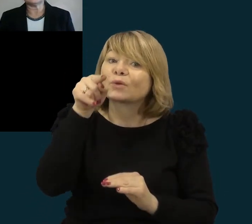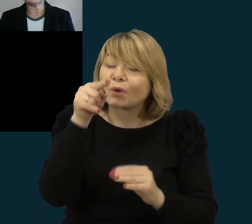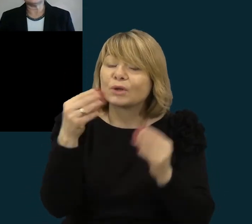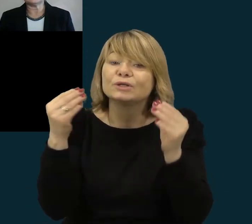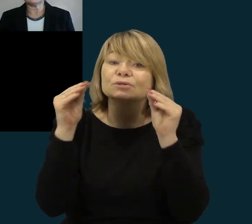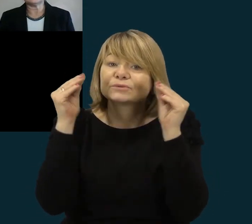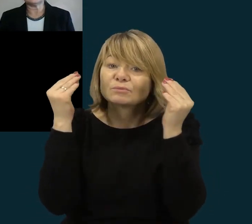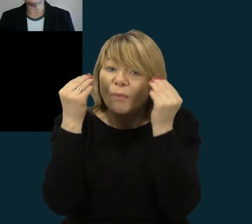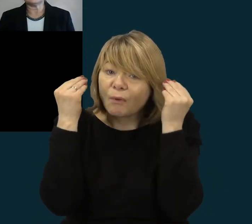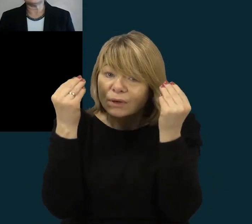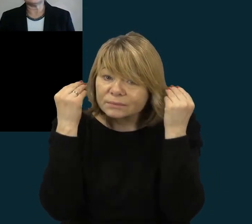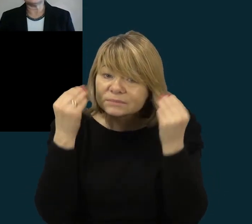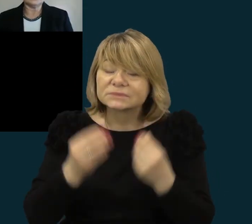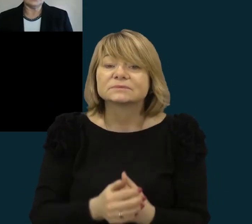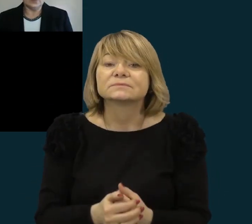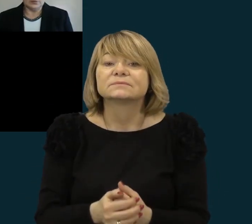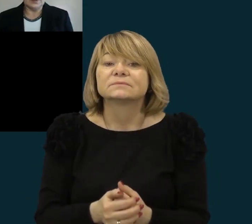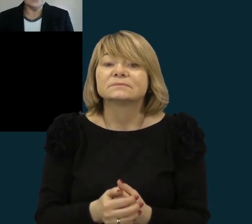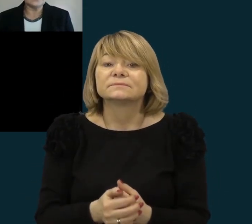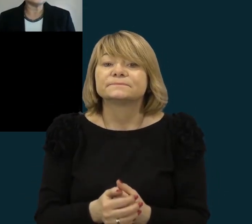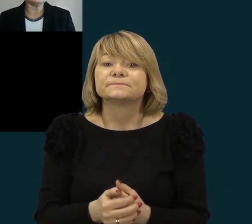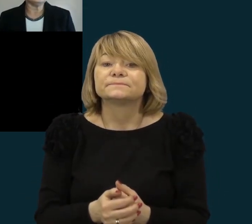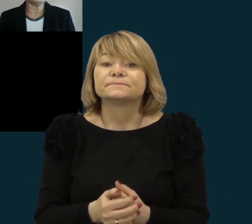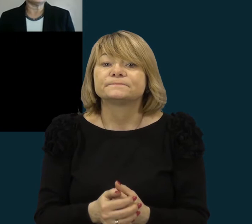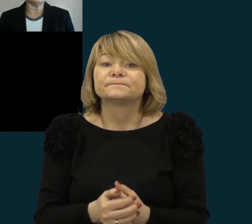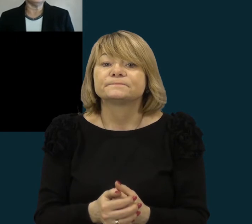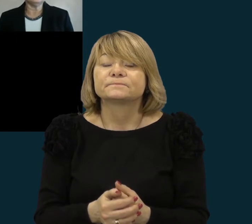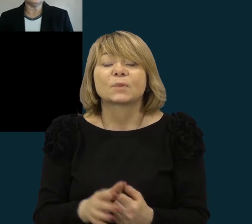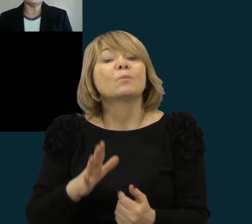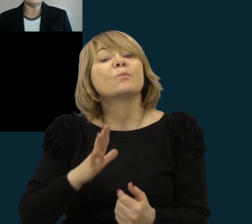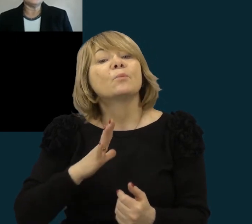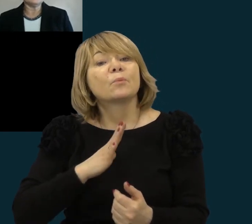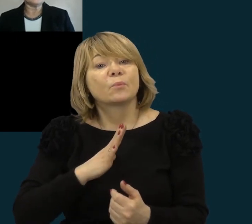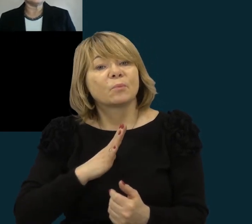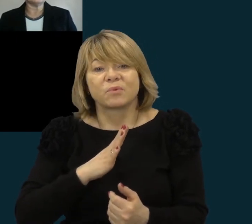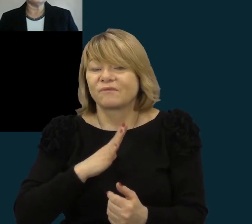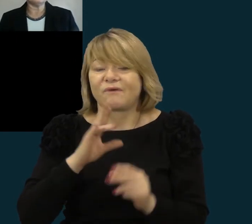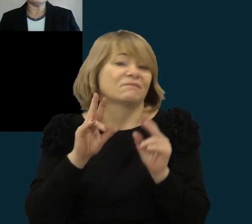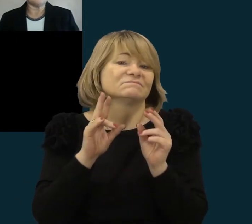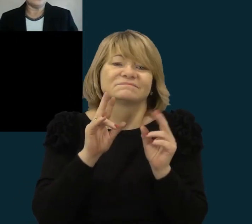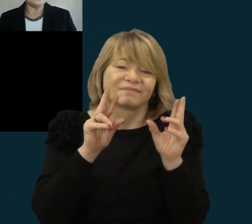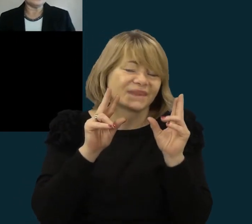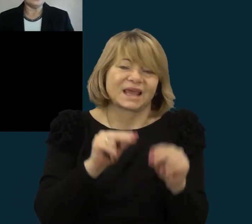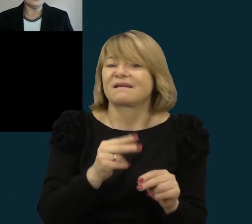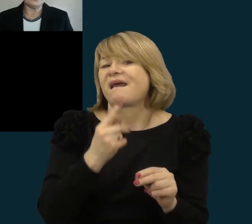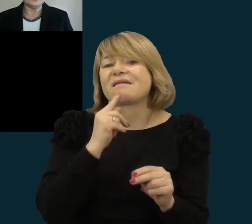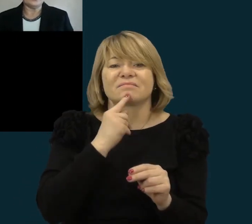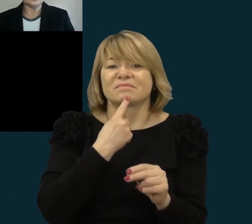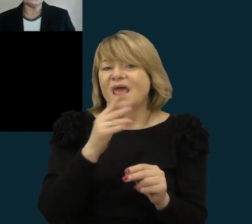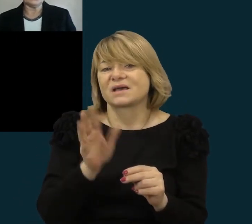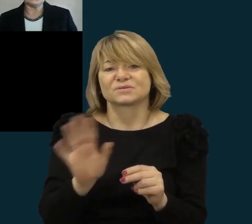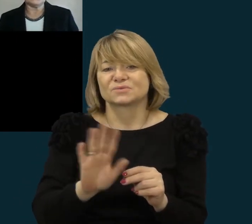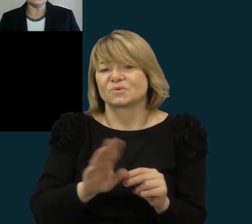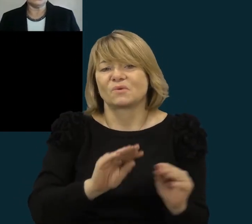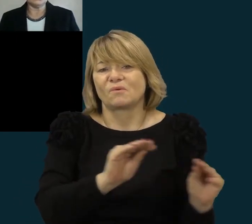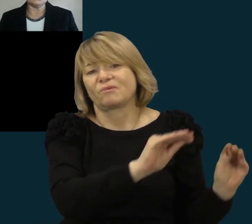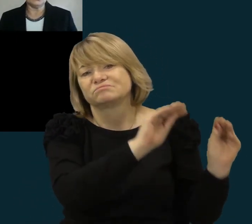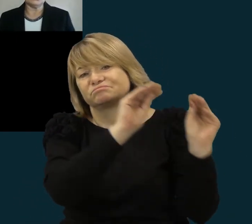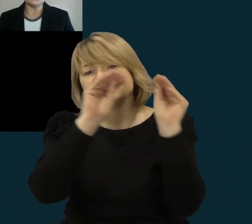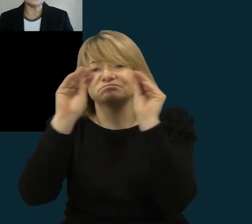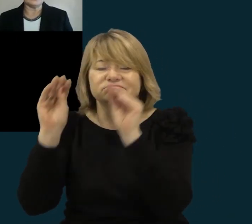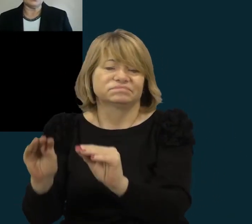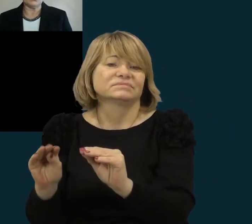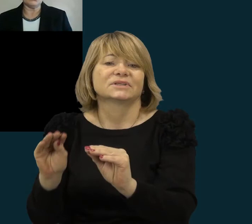laikas, ir mums buvo labai nesunku pereiti prie tos virtuolios